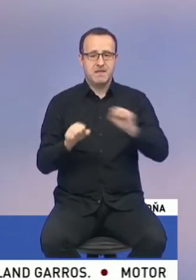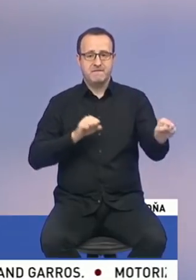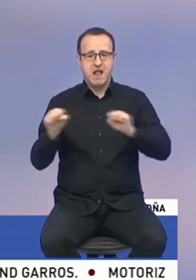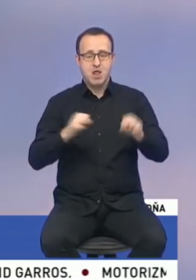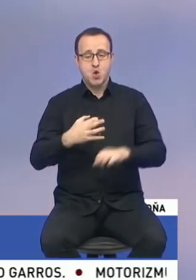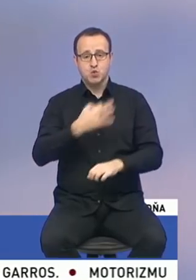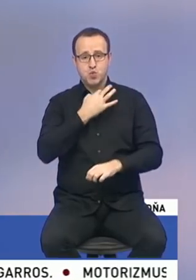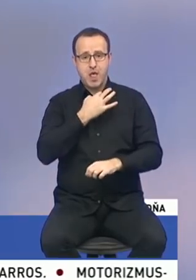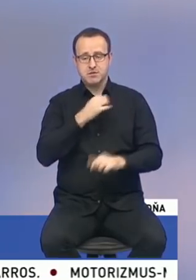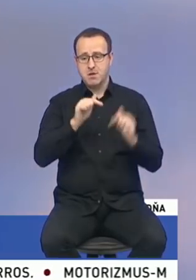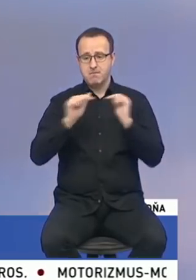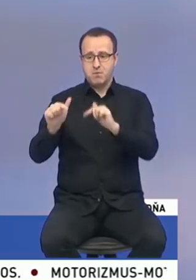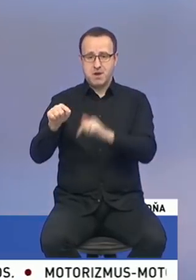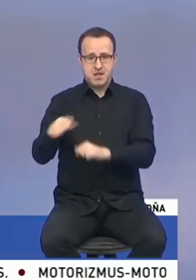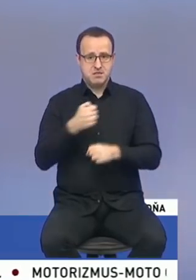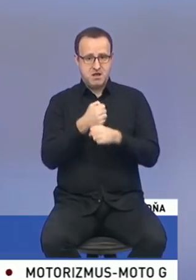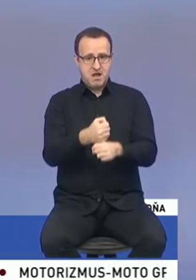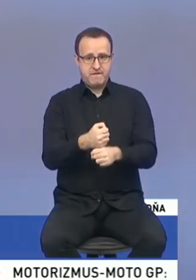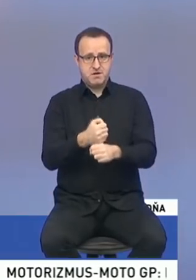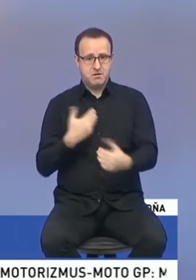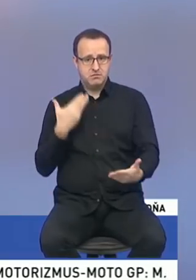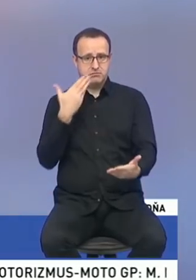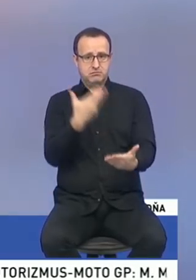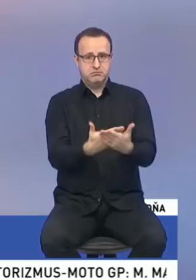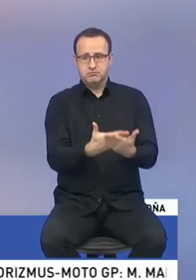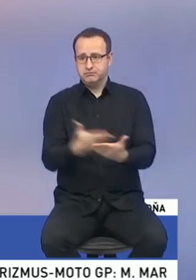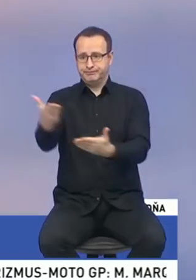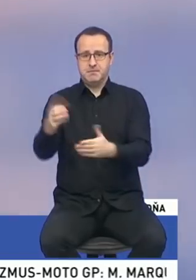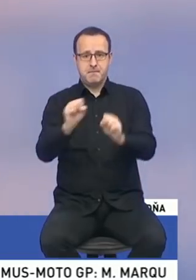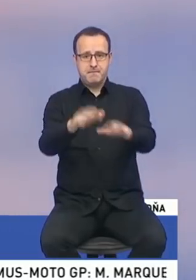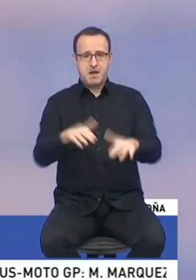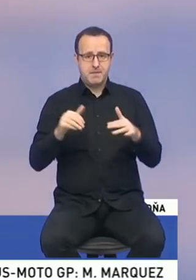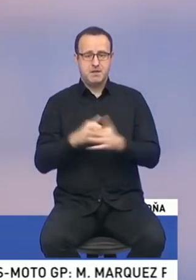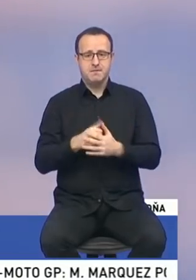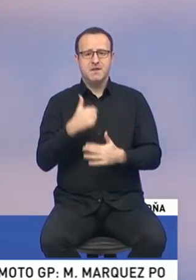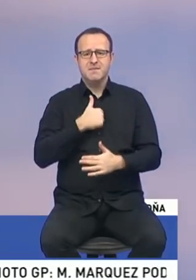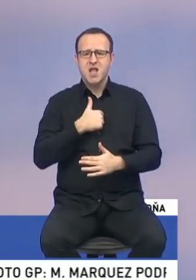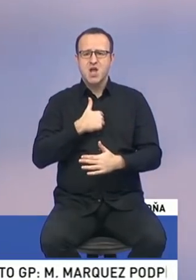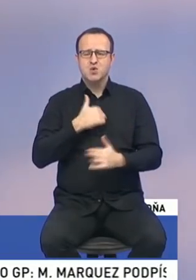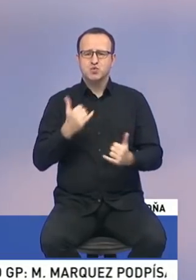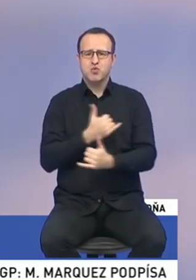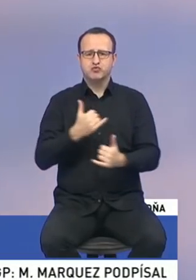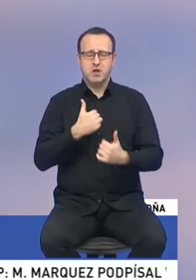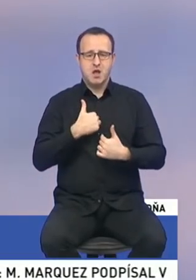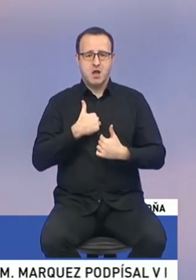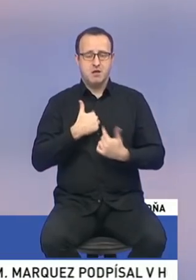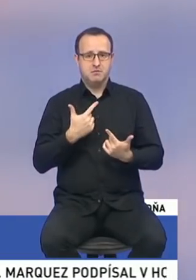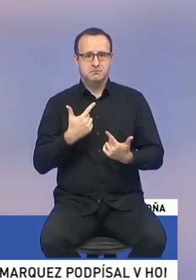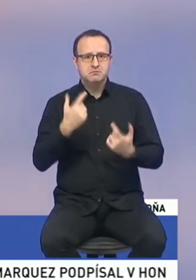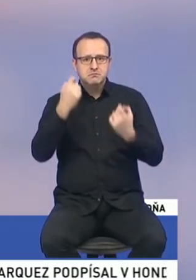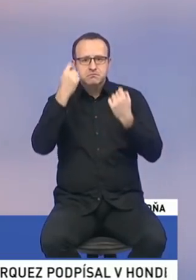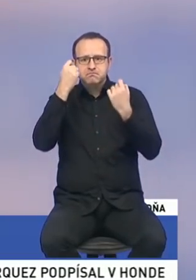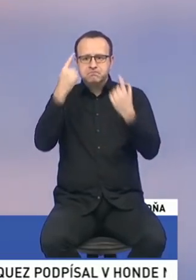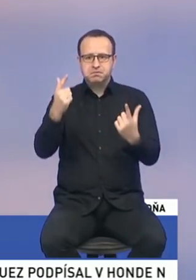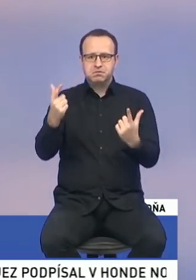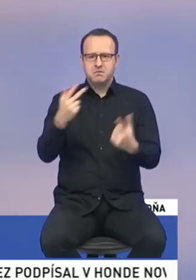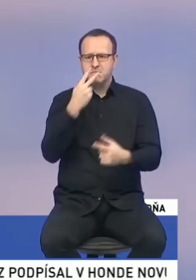podporila tento návrh a dala ho ďalej do parlamentu. Mne je len skutočne troška udivujúce, až učarujúce sa pozerať